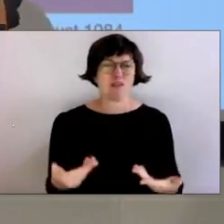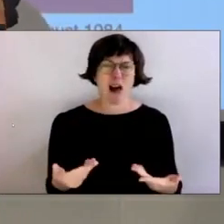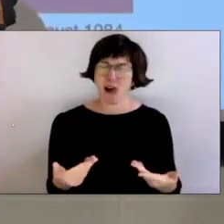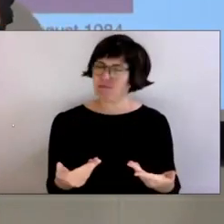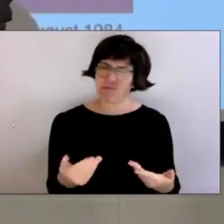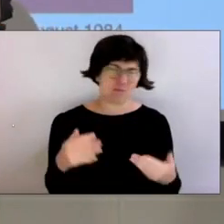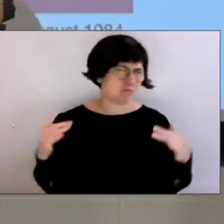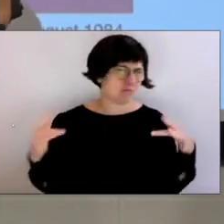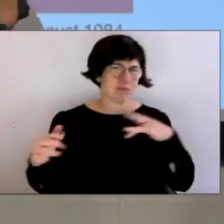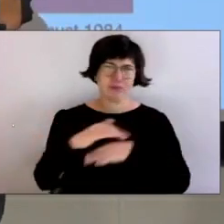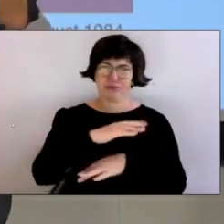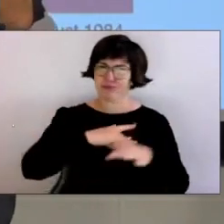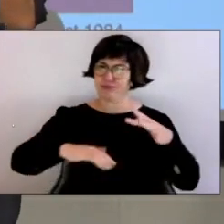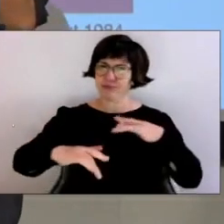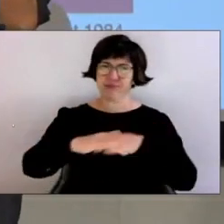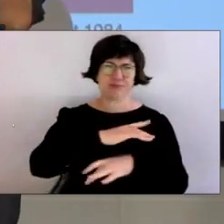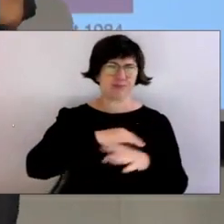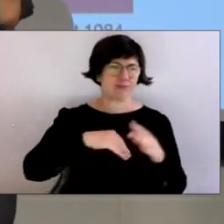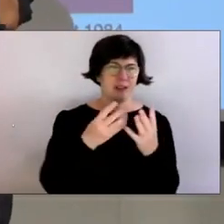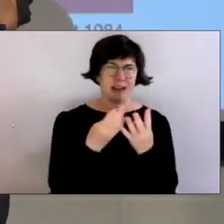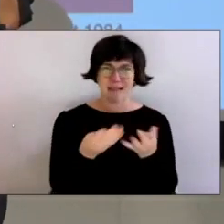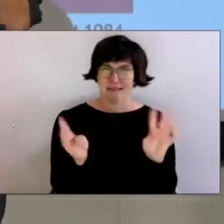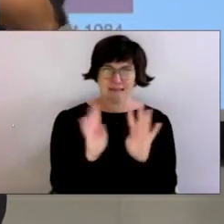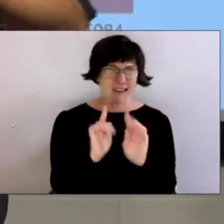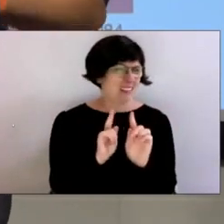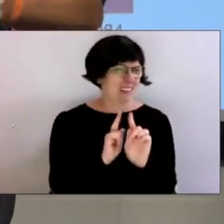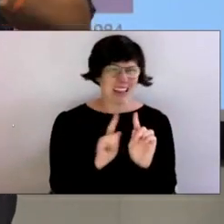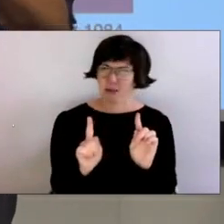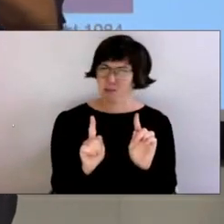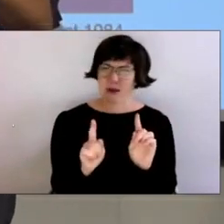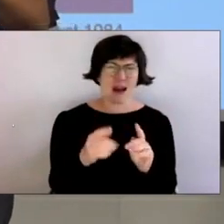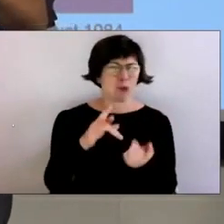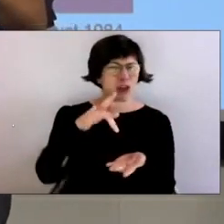viele Menschen hierher. Da war es nicht mehr abgelegen, sondern die Mitte von Berlin.